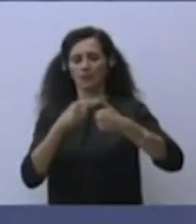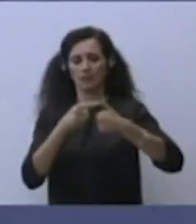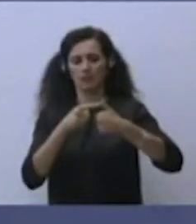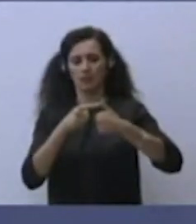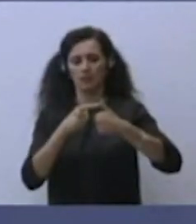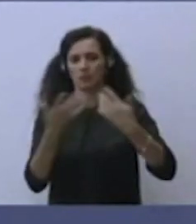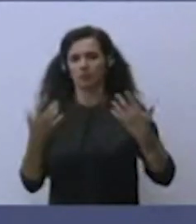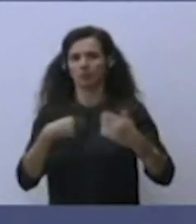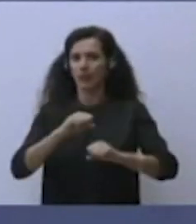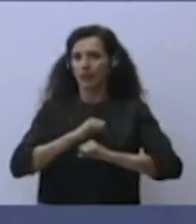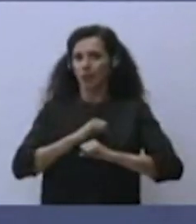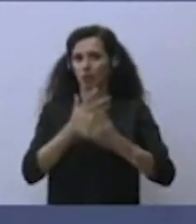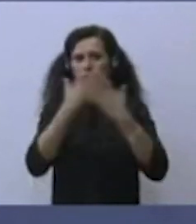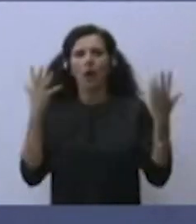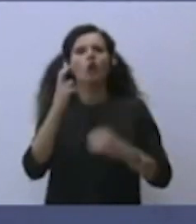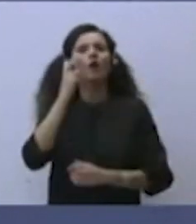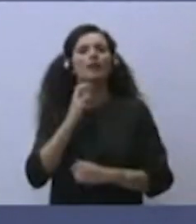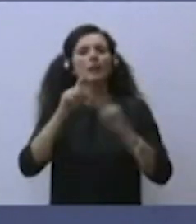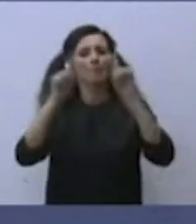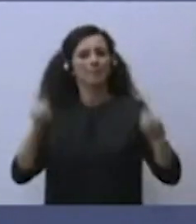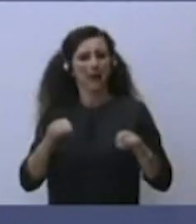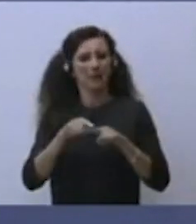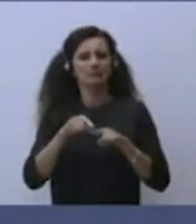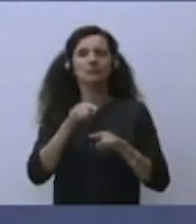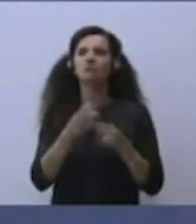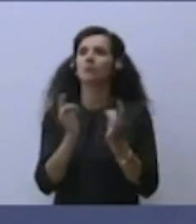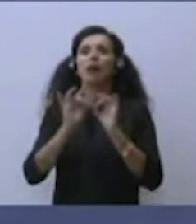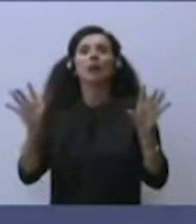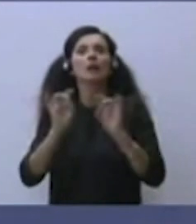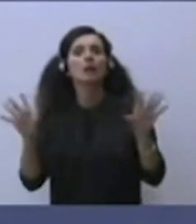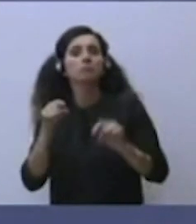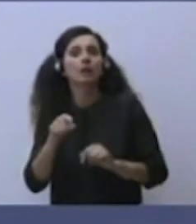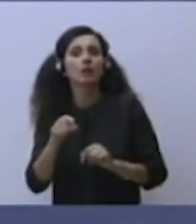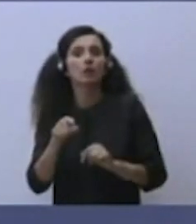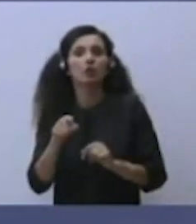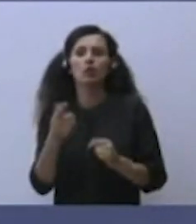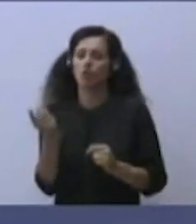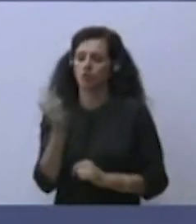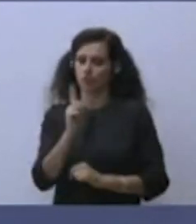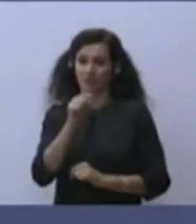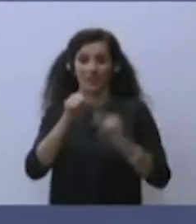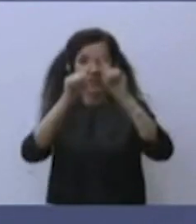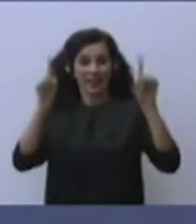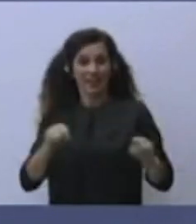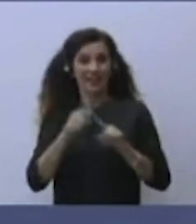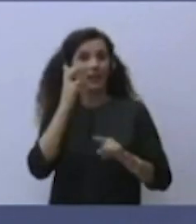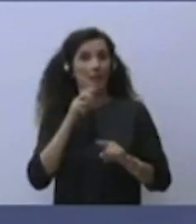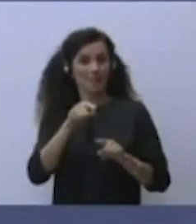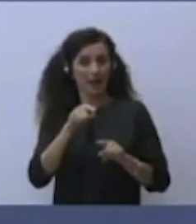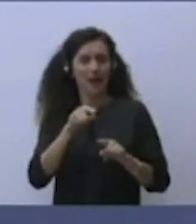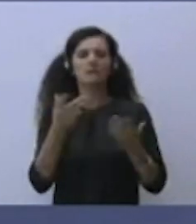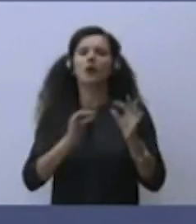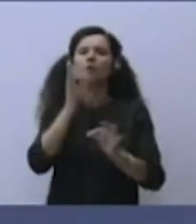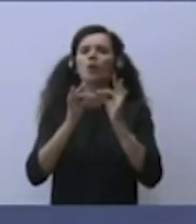Il Green Pass non è un arbitrio, è una condizione per tenere aperte le